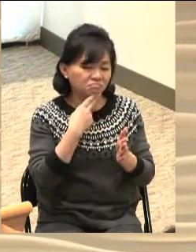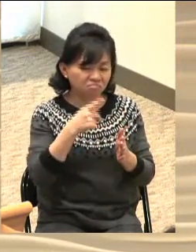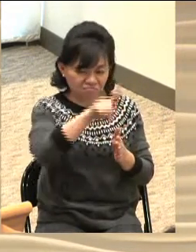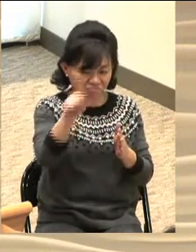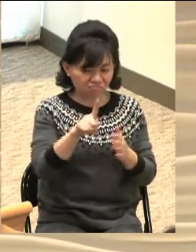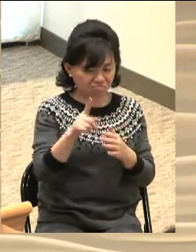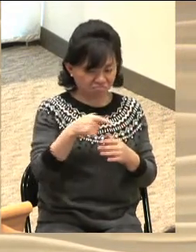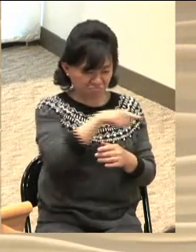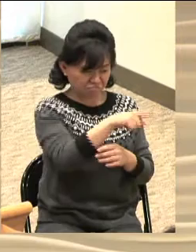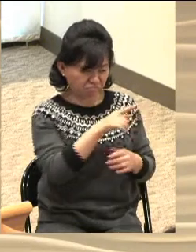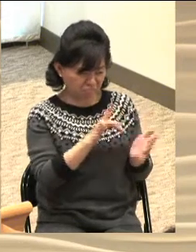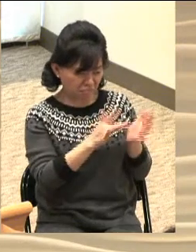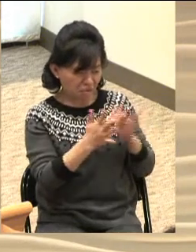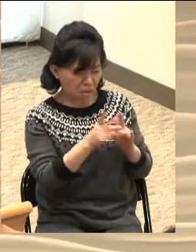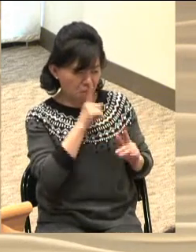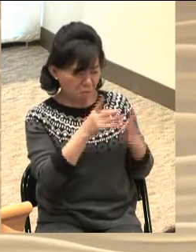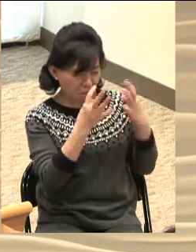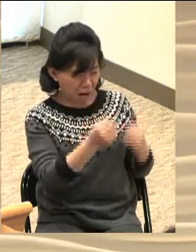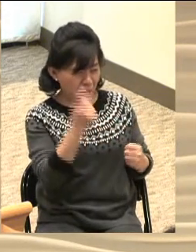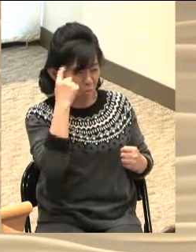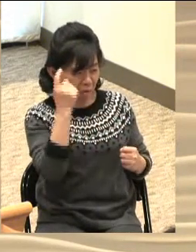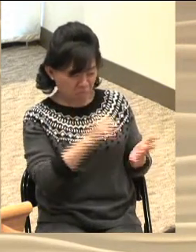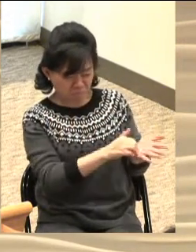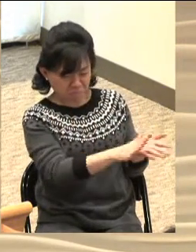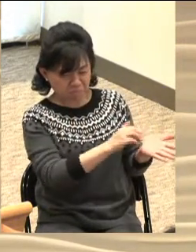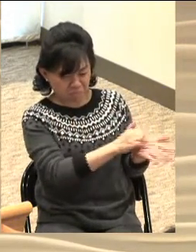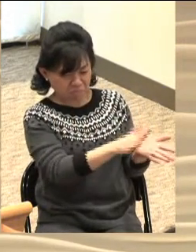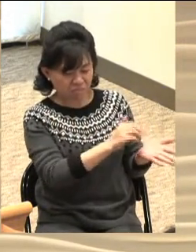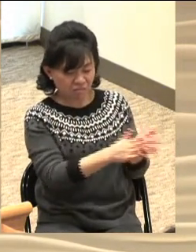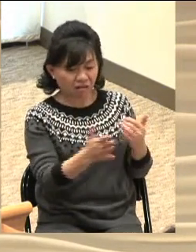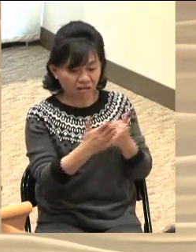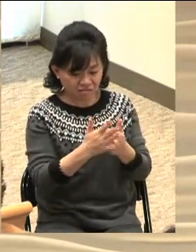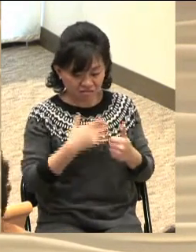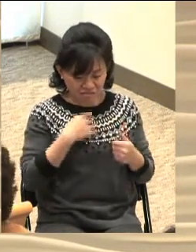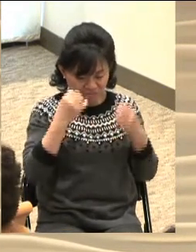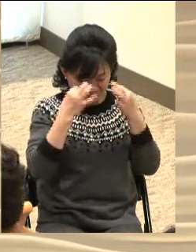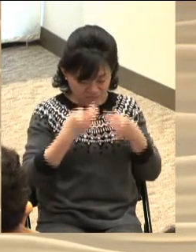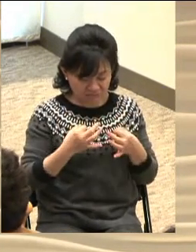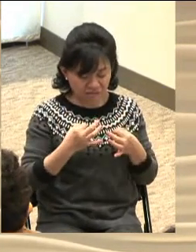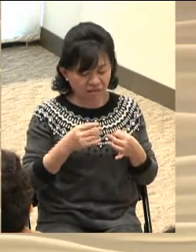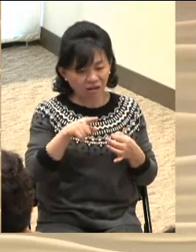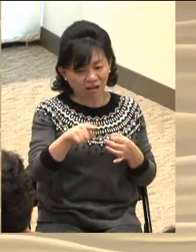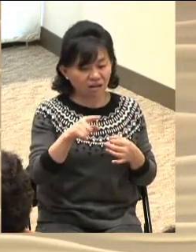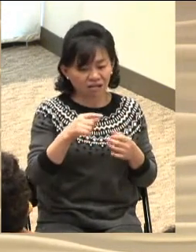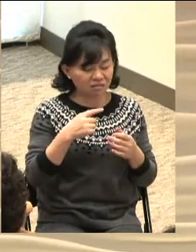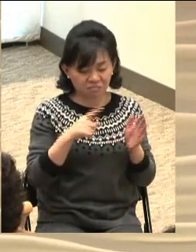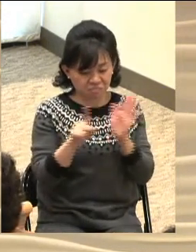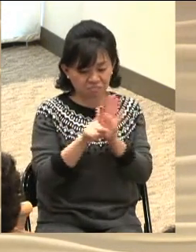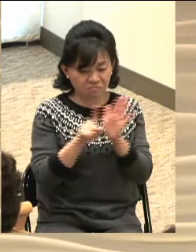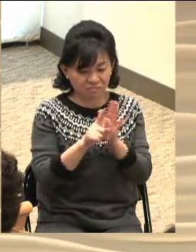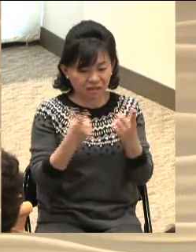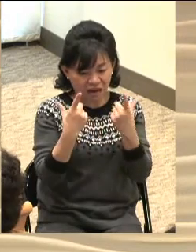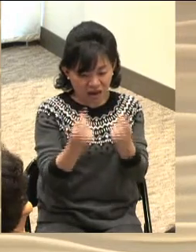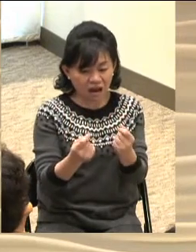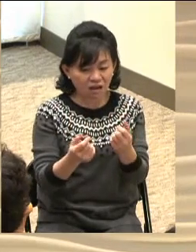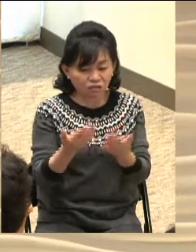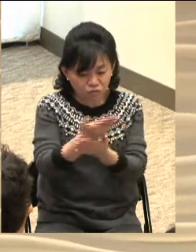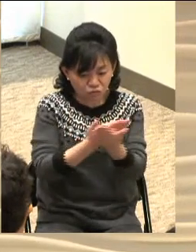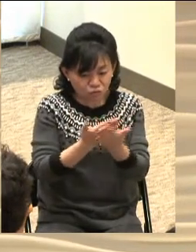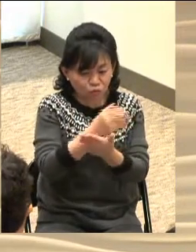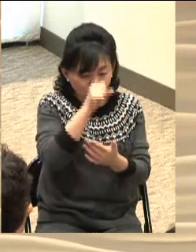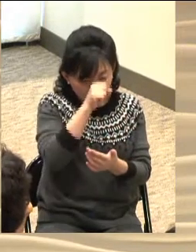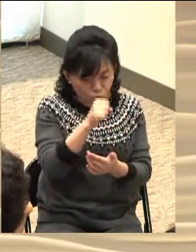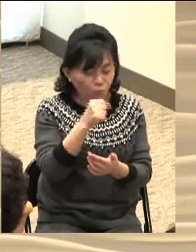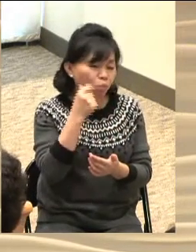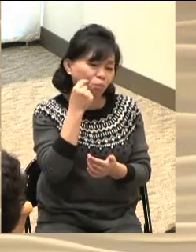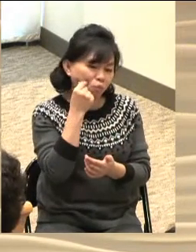여기서는 나의 믿음을 지킬 수가 없겠구나 그런 고민 끝에 자기를